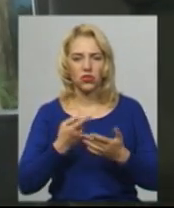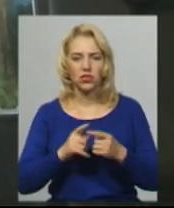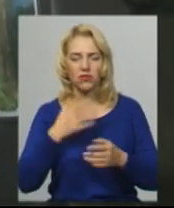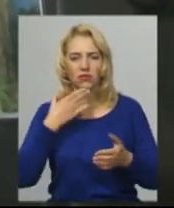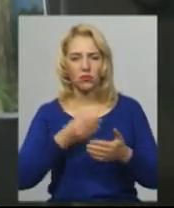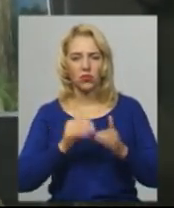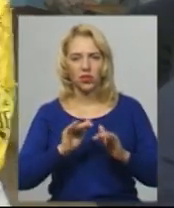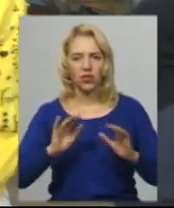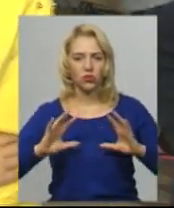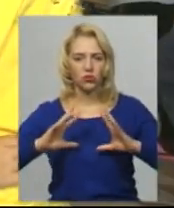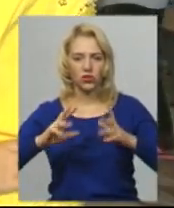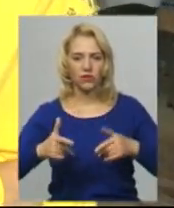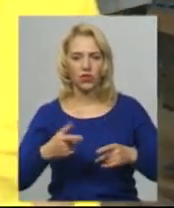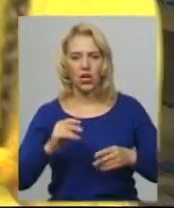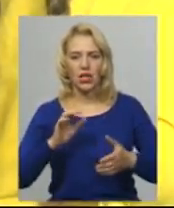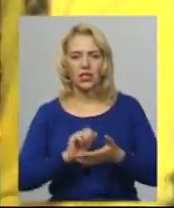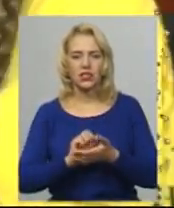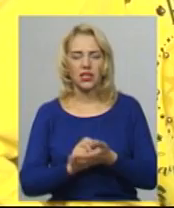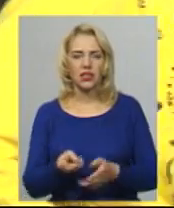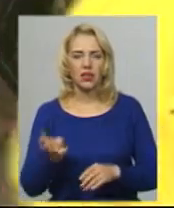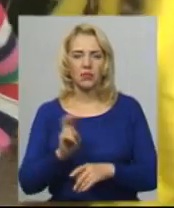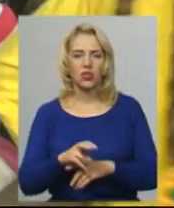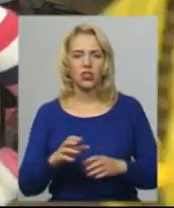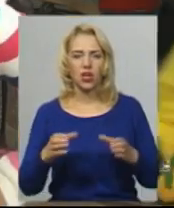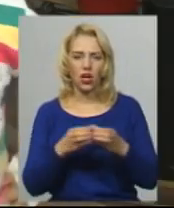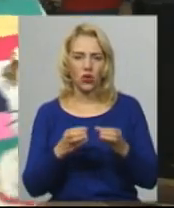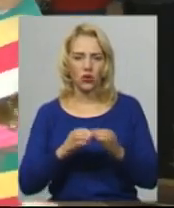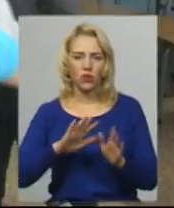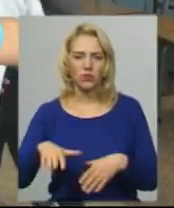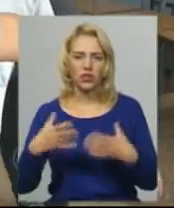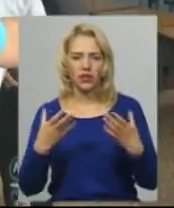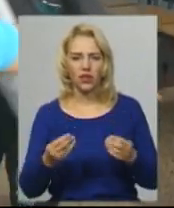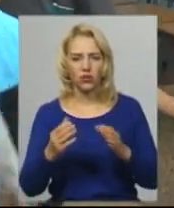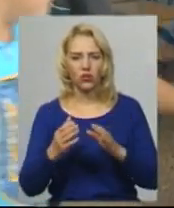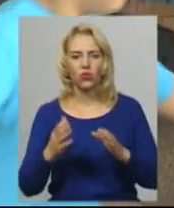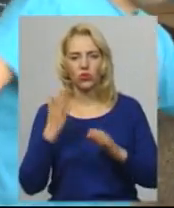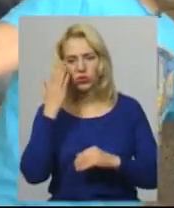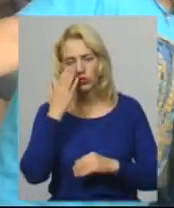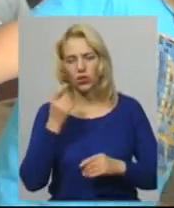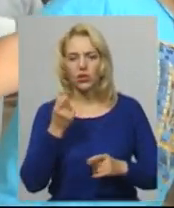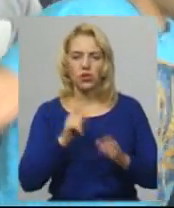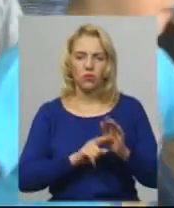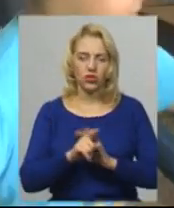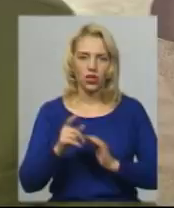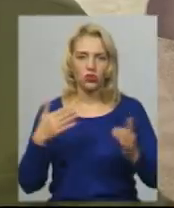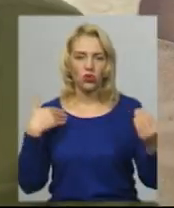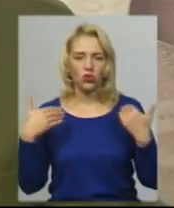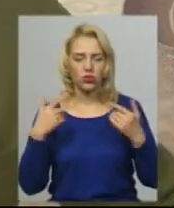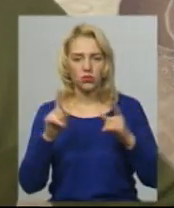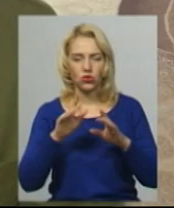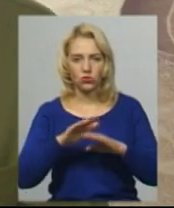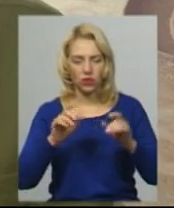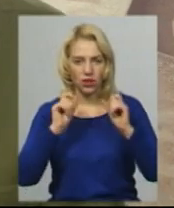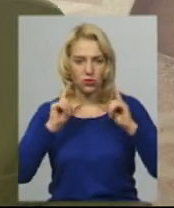дитячому світі. На заняття прийшла група післяденного сну. Спочатку, каже вихователь, невелика розминка, щоб остаточно їх розбудити.